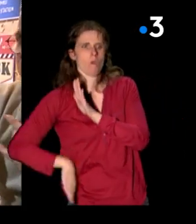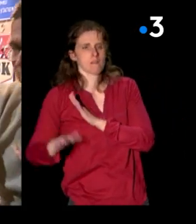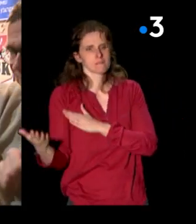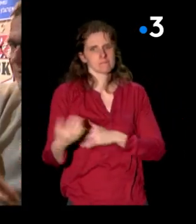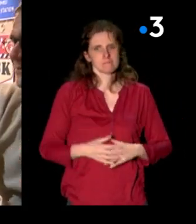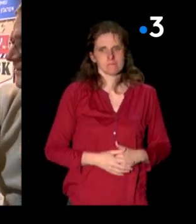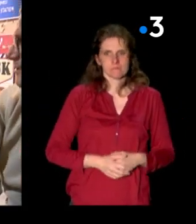Merci. Merci. Merci. Merci. Merci.